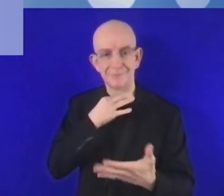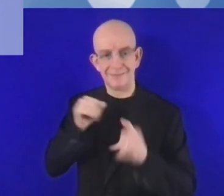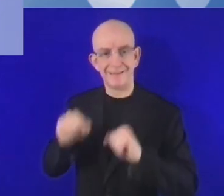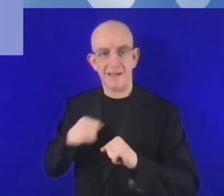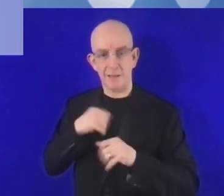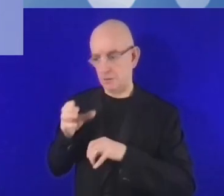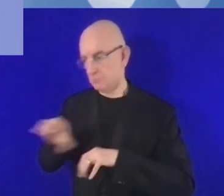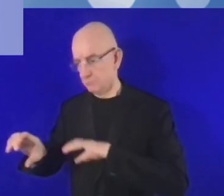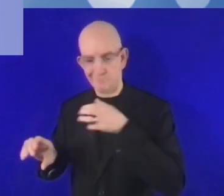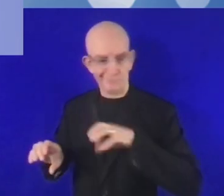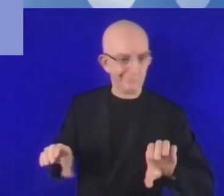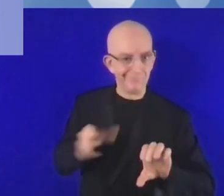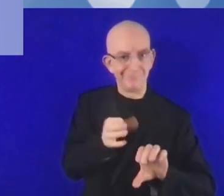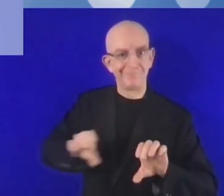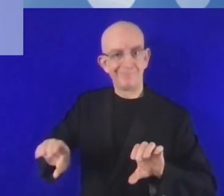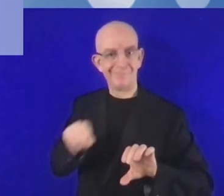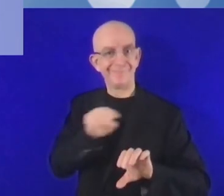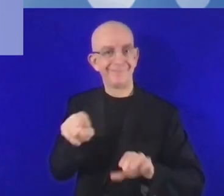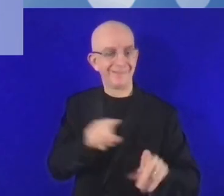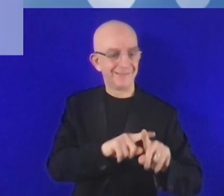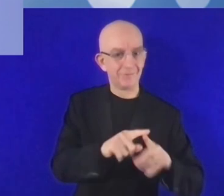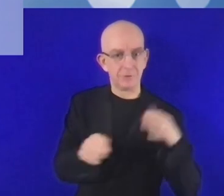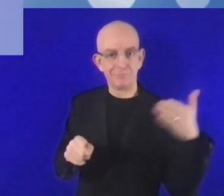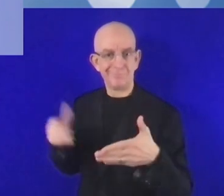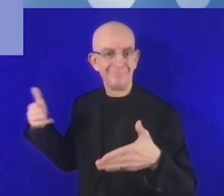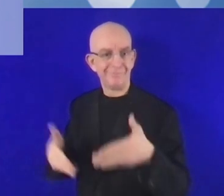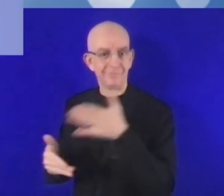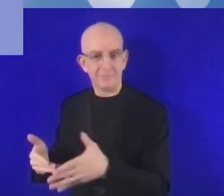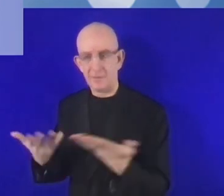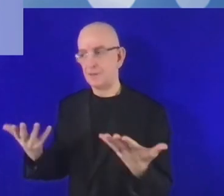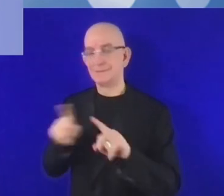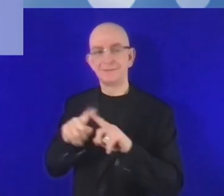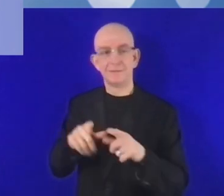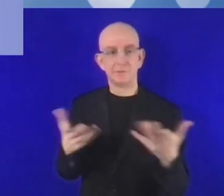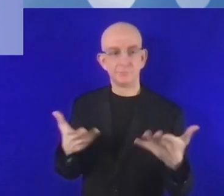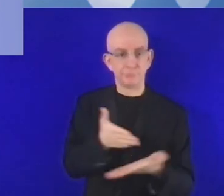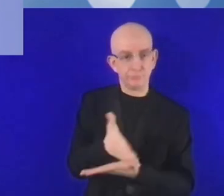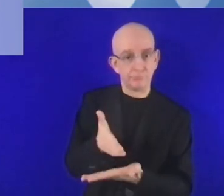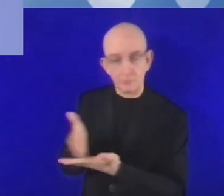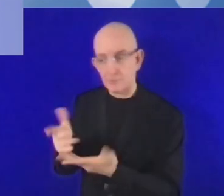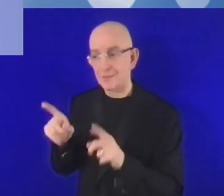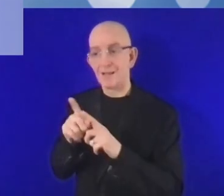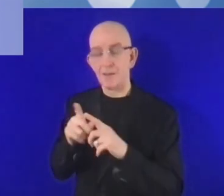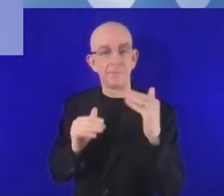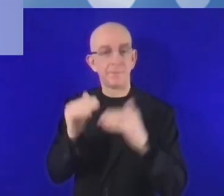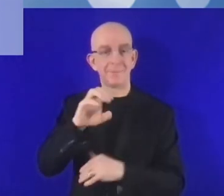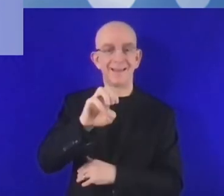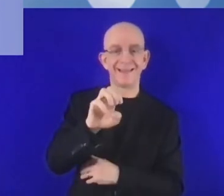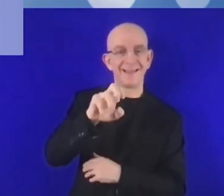للتقاسم بالمخاطر. أقصد تمويل